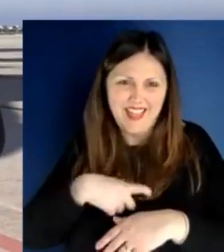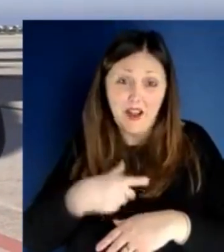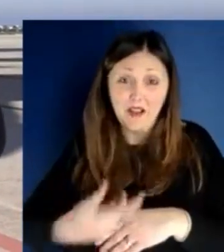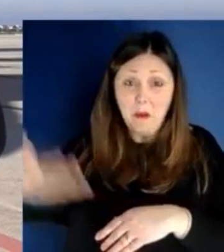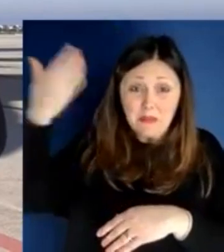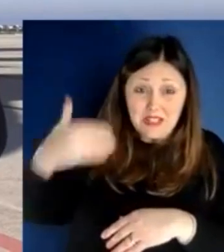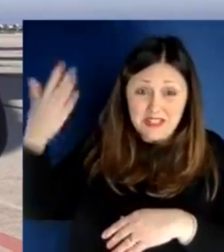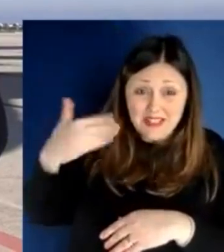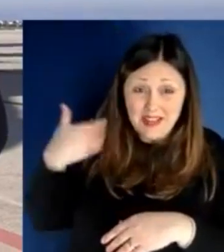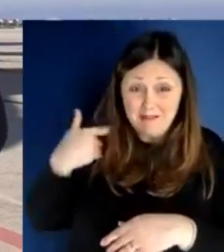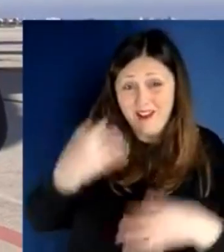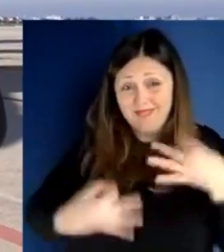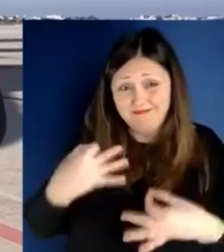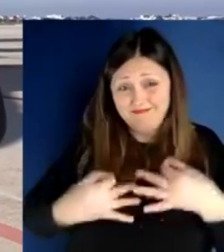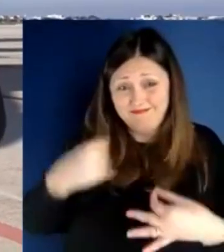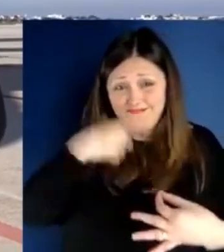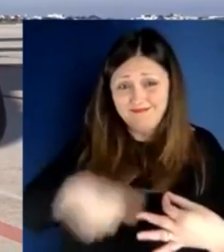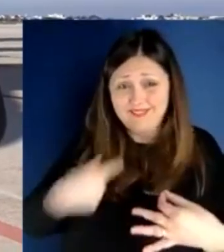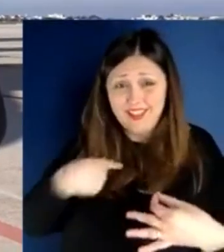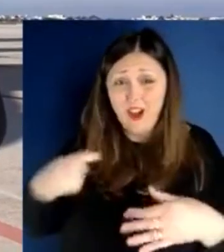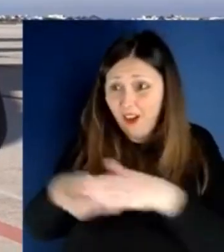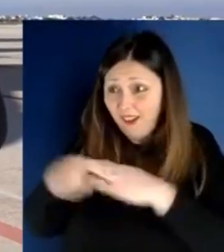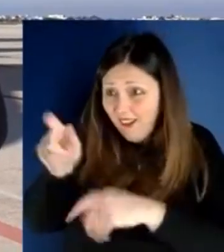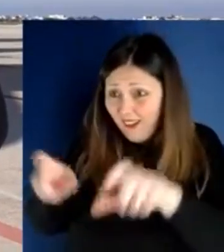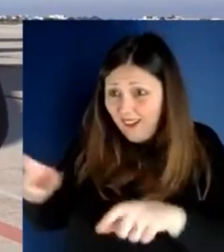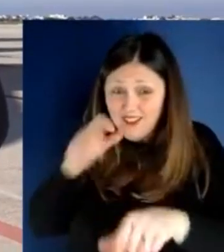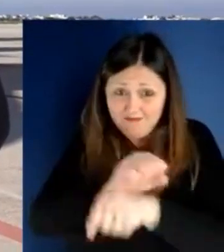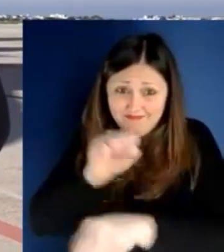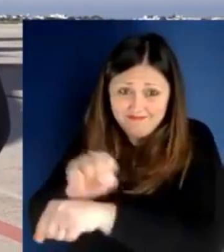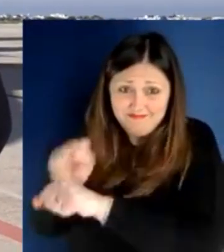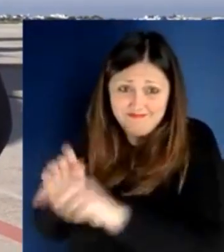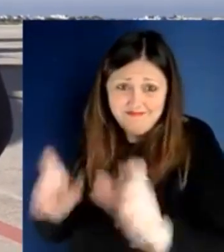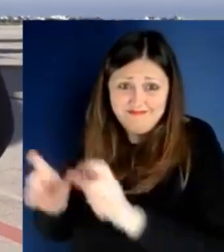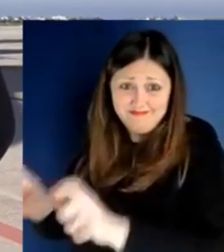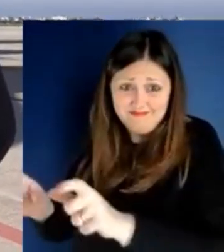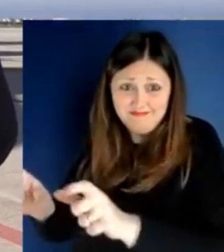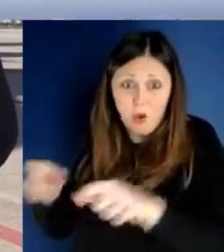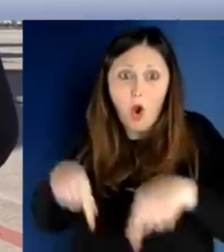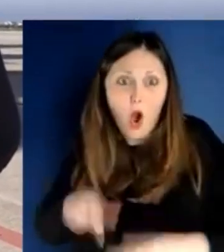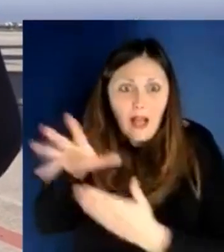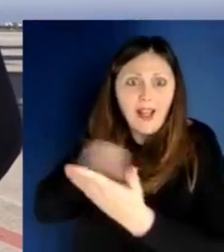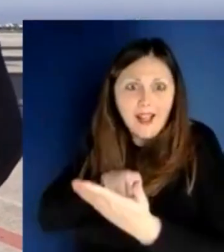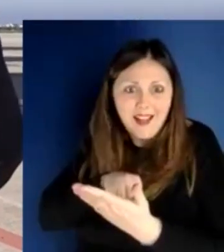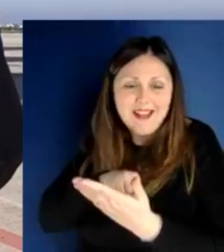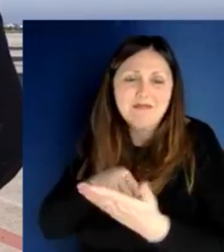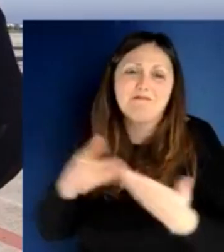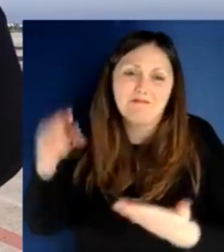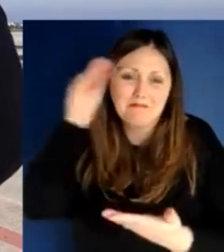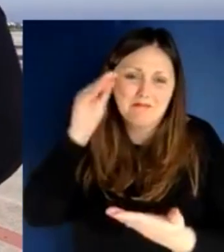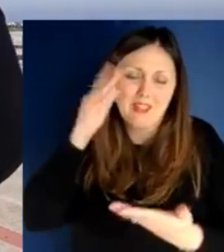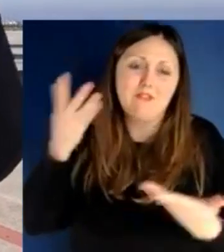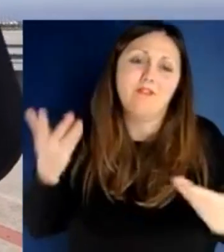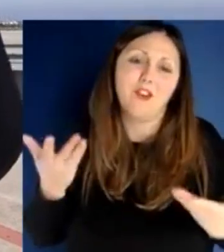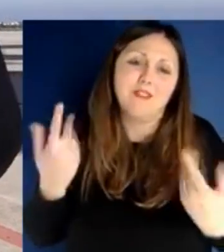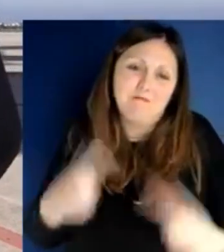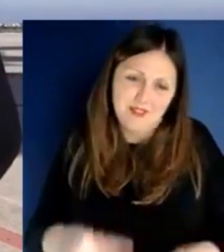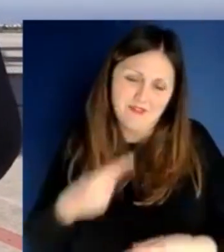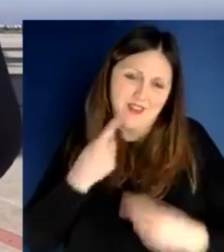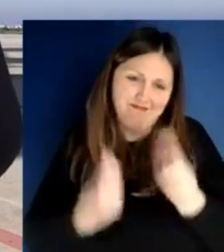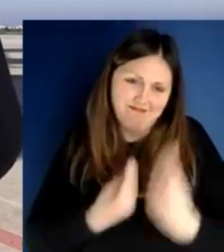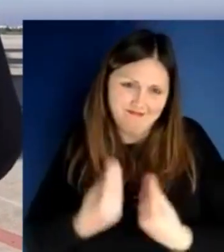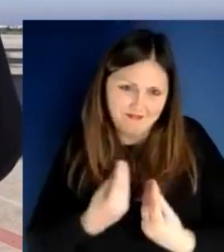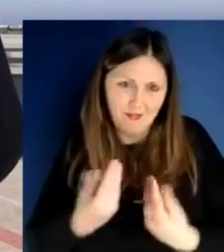ho imparato anche a far questo, ma il successo vero è della squadra perché fare un'operazione del genere